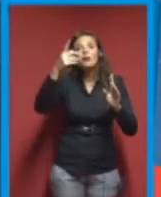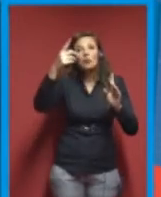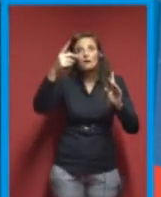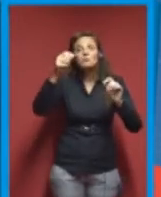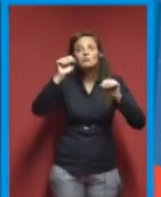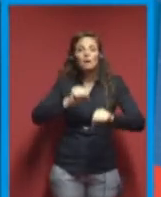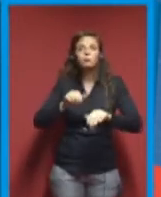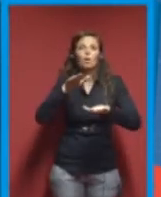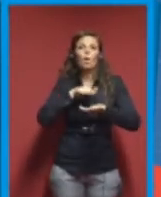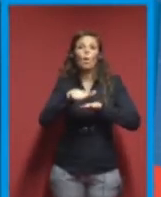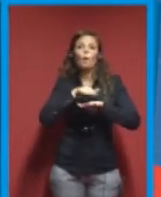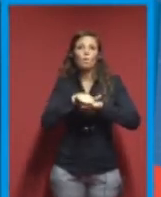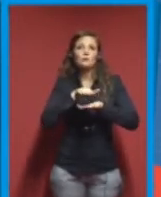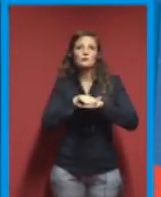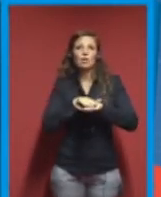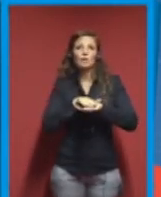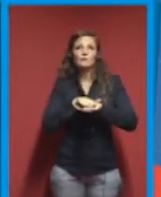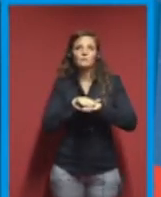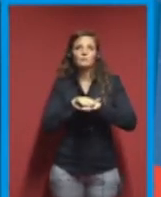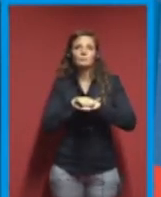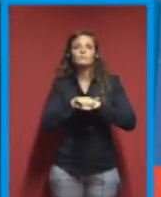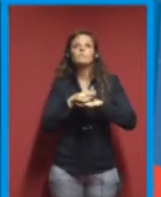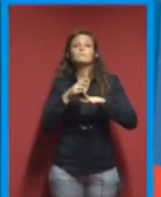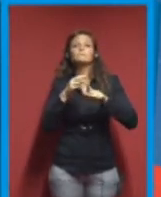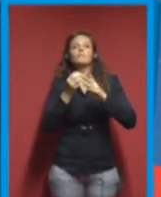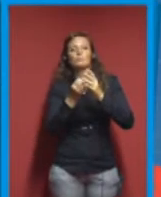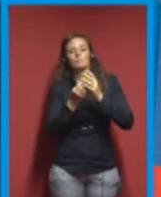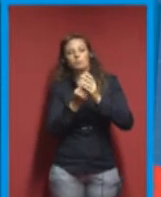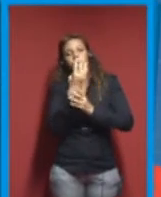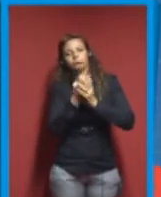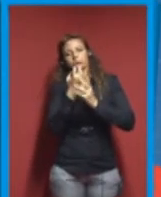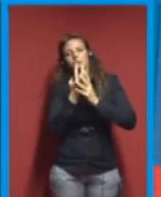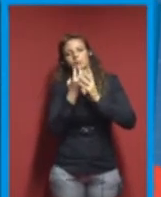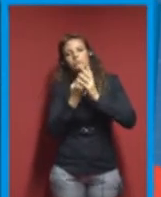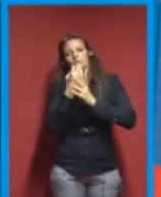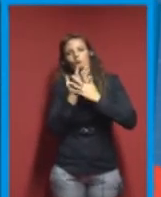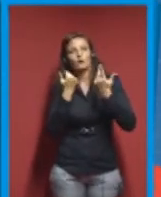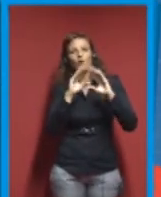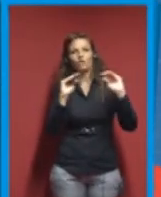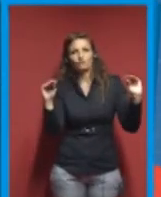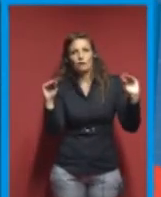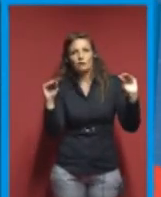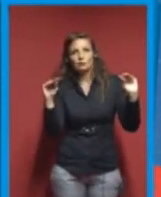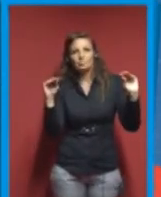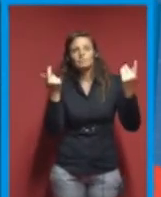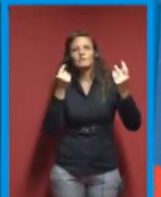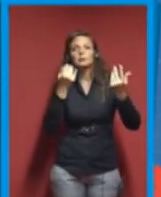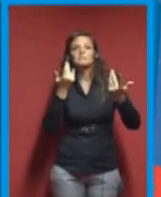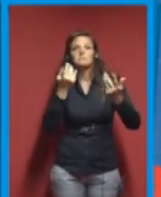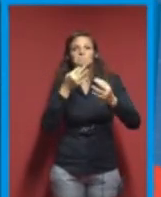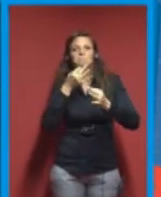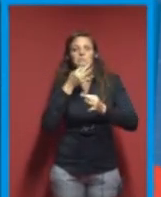per fabbricare delle cose, cioè è possibile